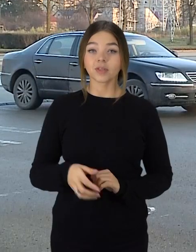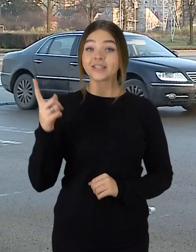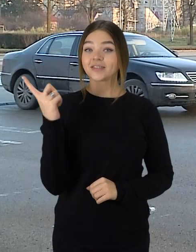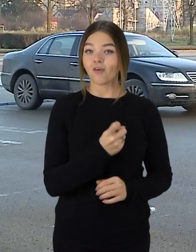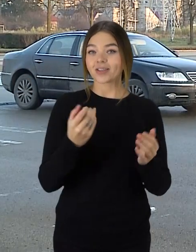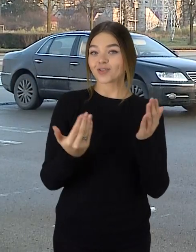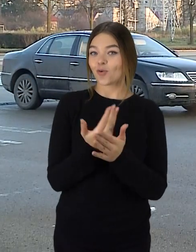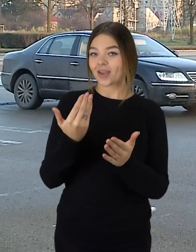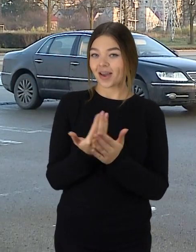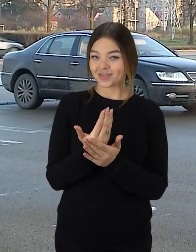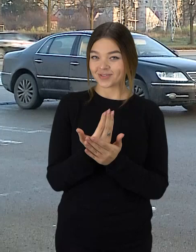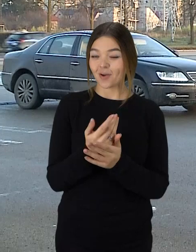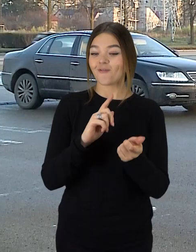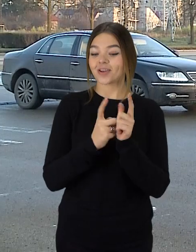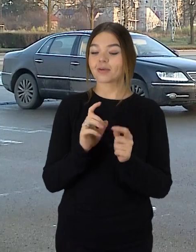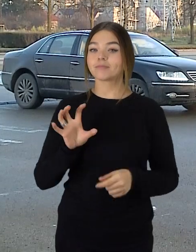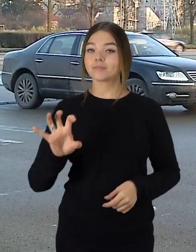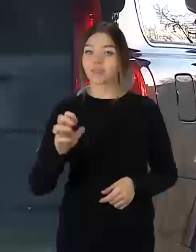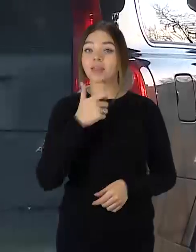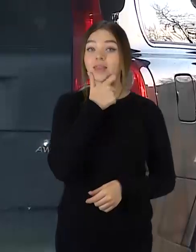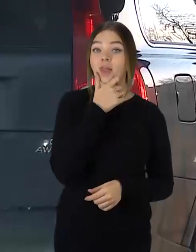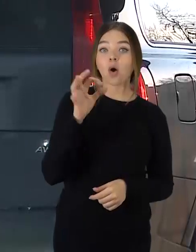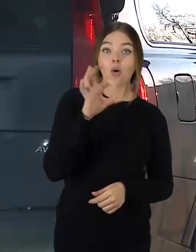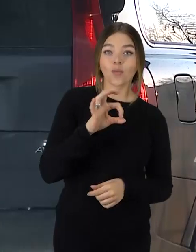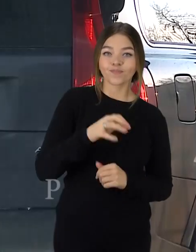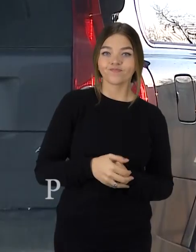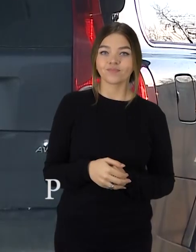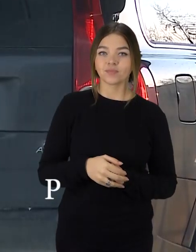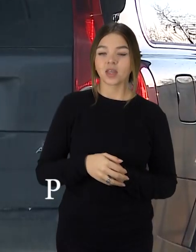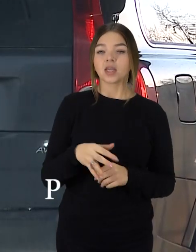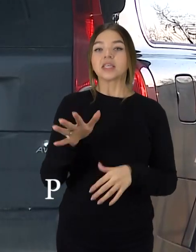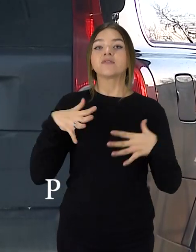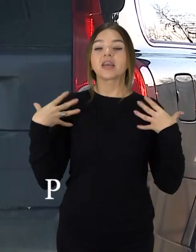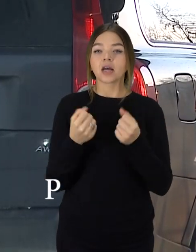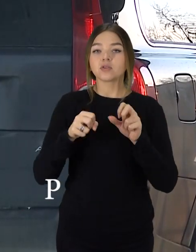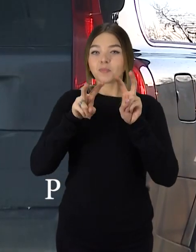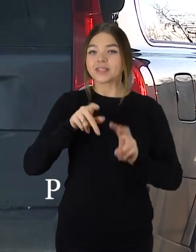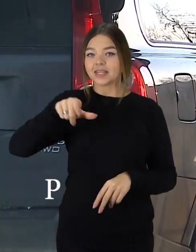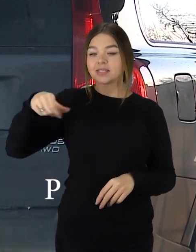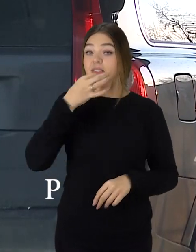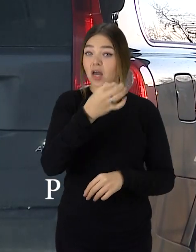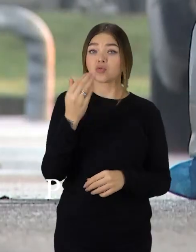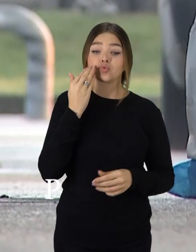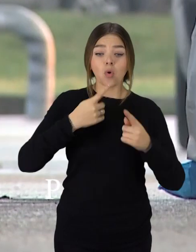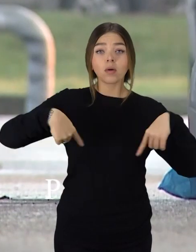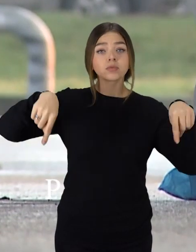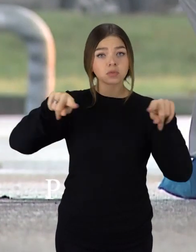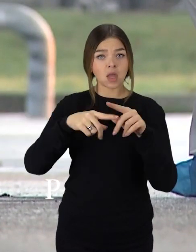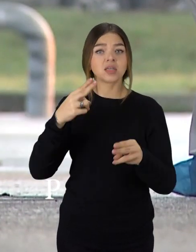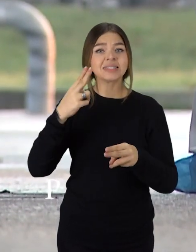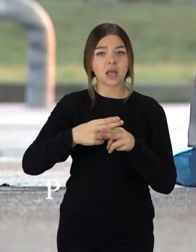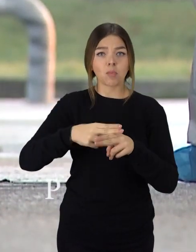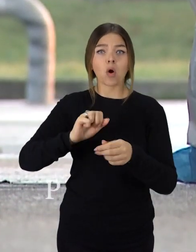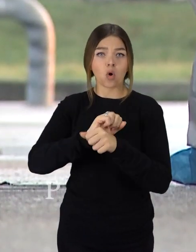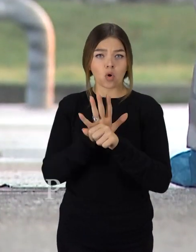Laidoje savaitės aktualijos suvertimui gestų kalbą matysite. Visuomenės vykato specialistai sako, kad šiūlių apskritėje jaučiamas serga